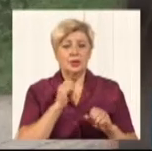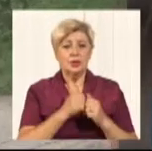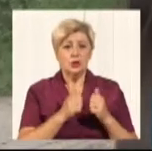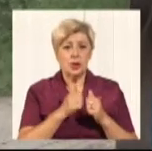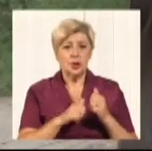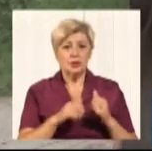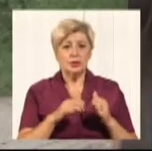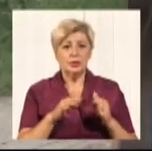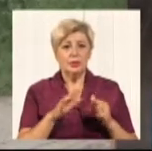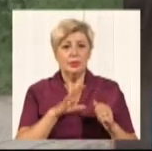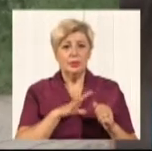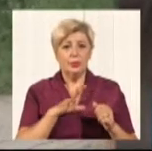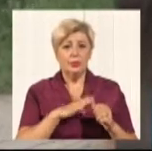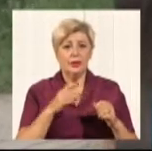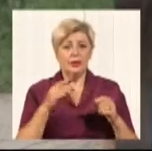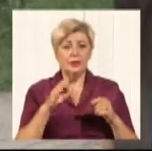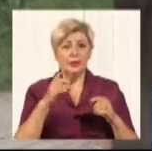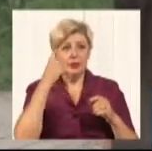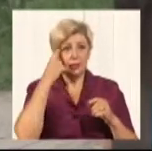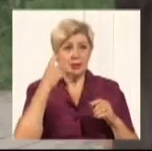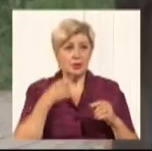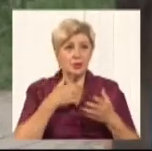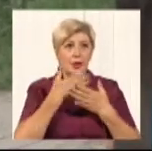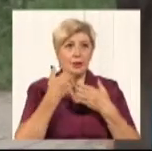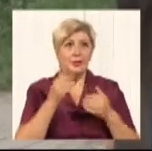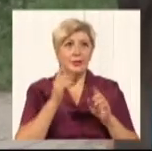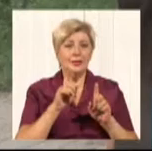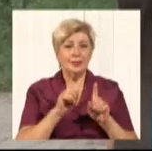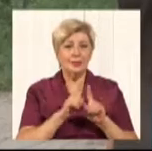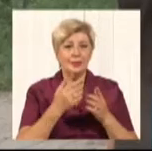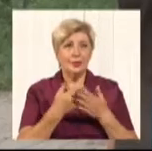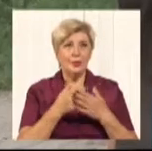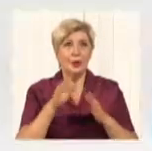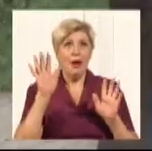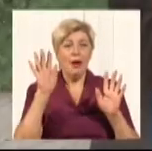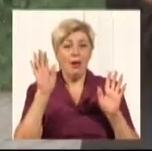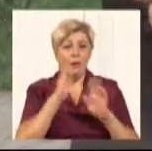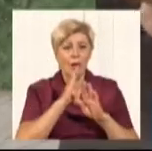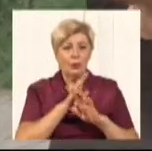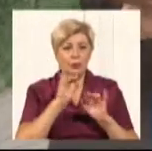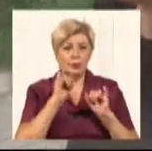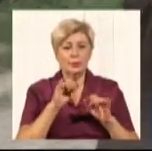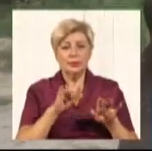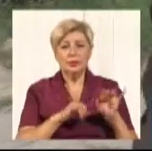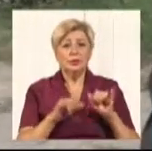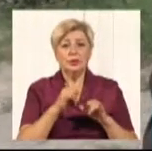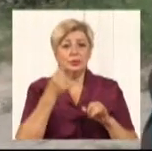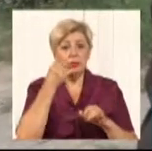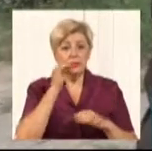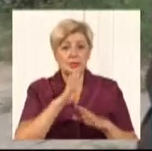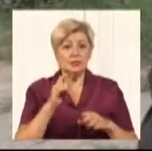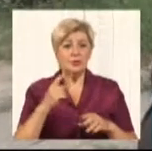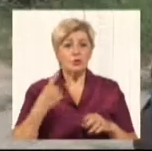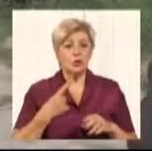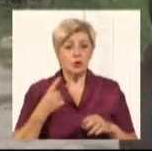висвічує ця рамка, сигнал відсутній. Оце мене не встрає, дуже часто. Нікуди я не дзвоню, чекаю. Сын каже,